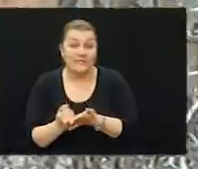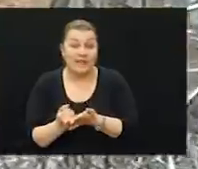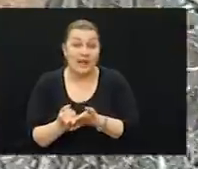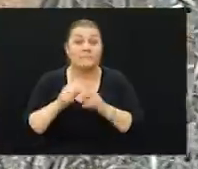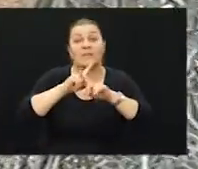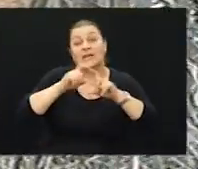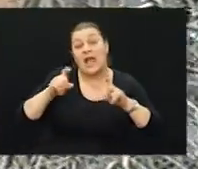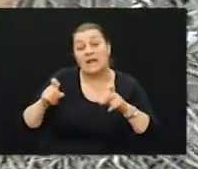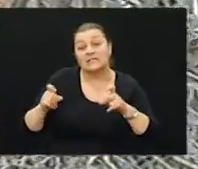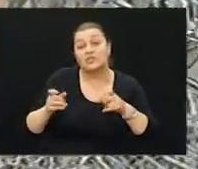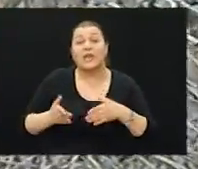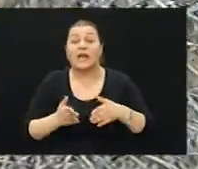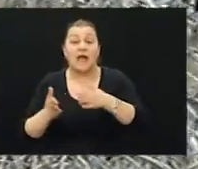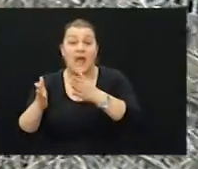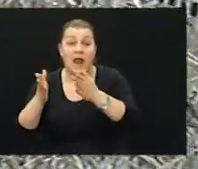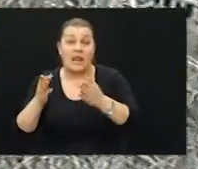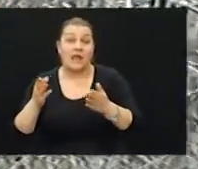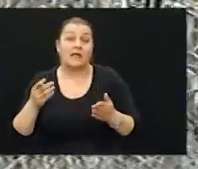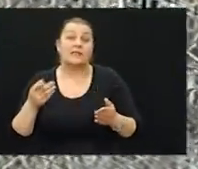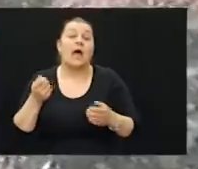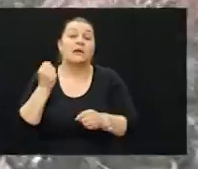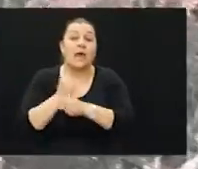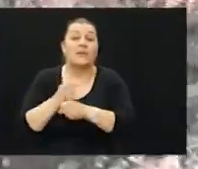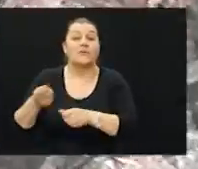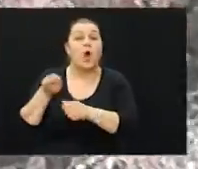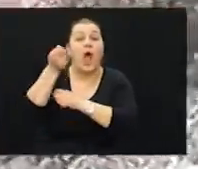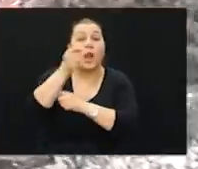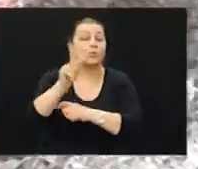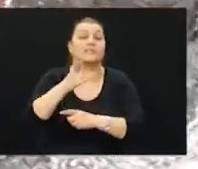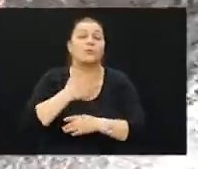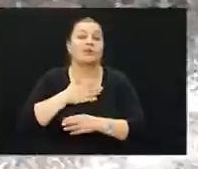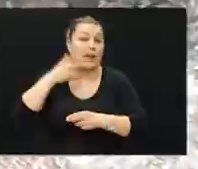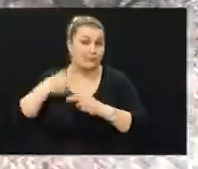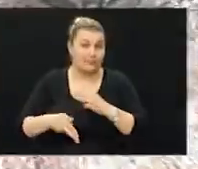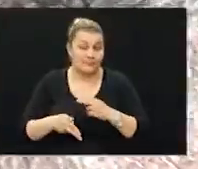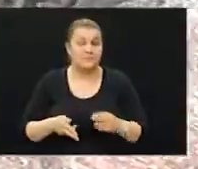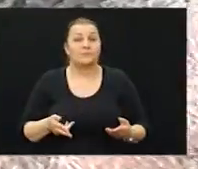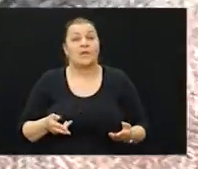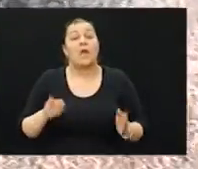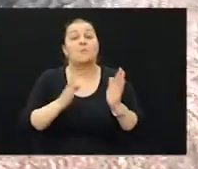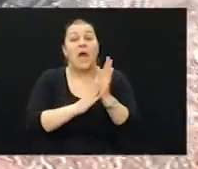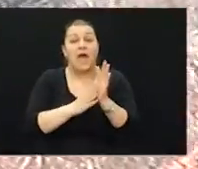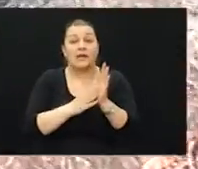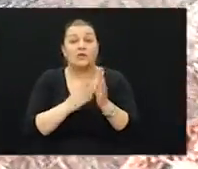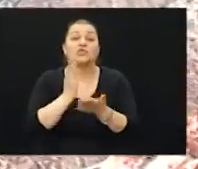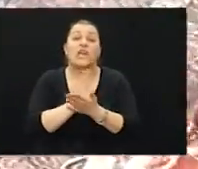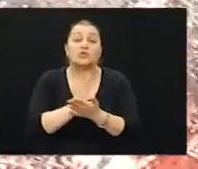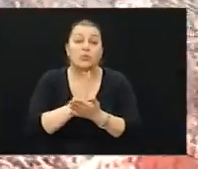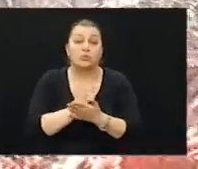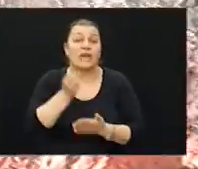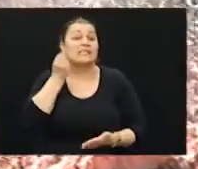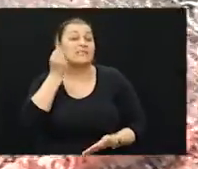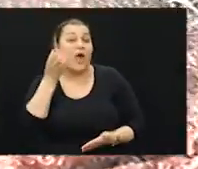dakle, diplomatske kanale kako bismo osigurali provođenje Alke. U tom vremenu je i Mark često puta se